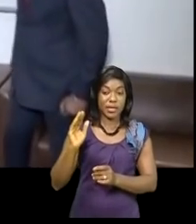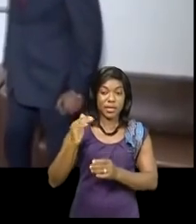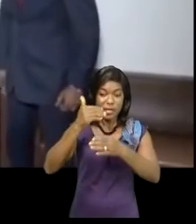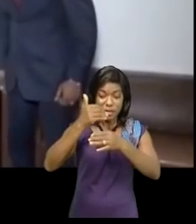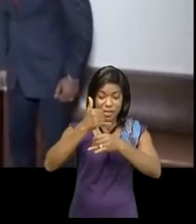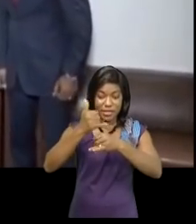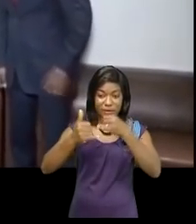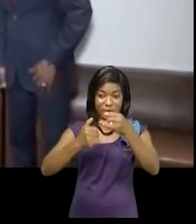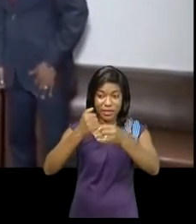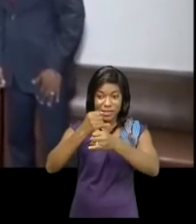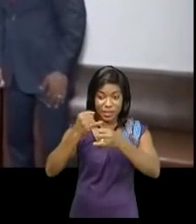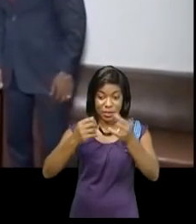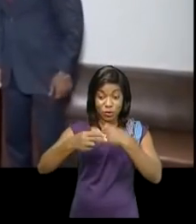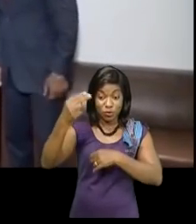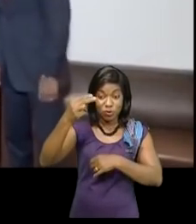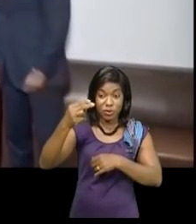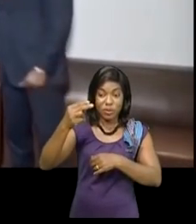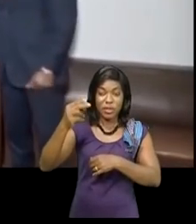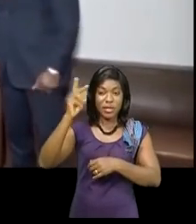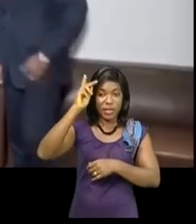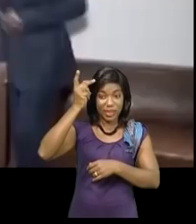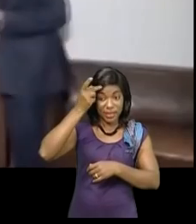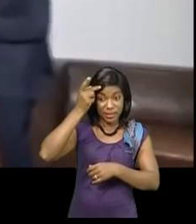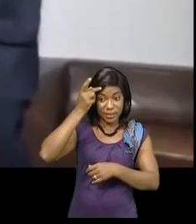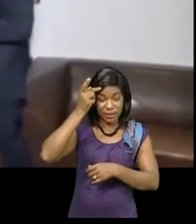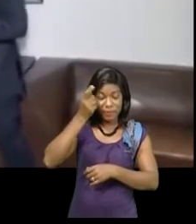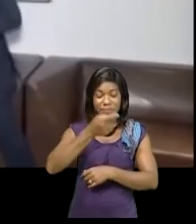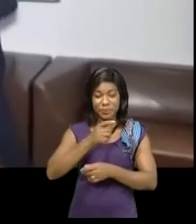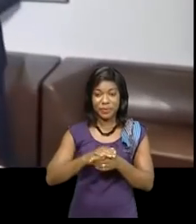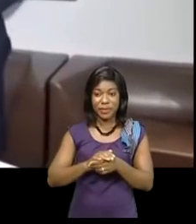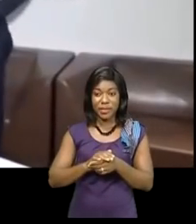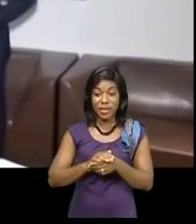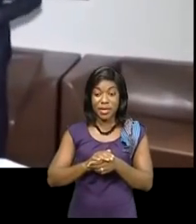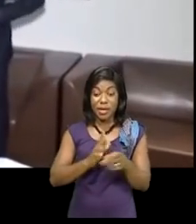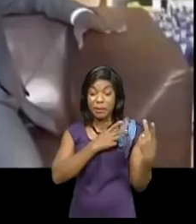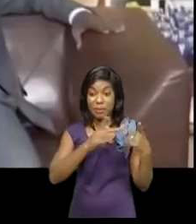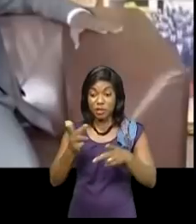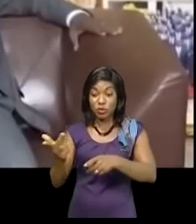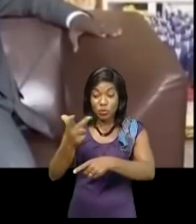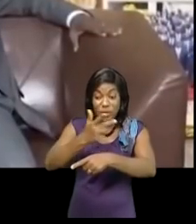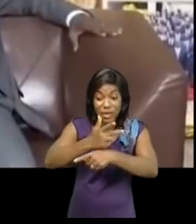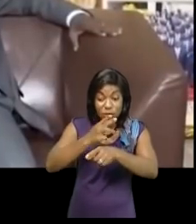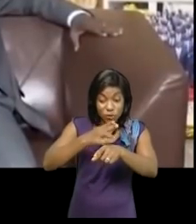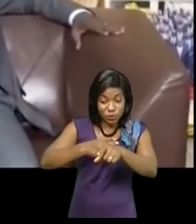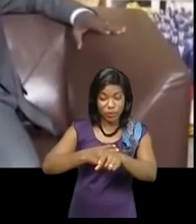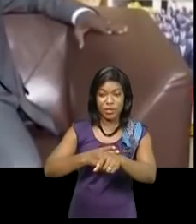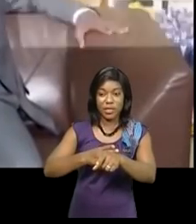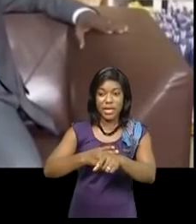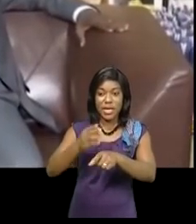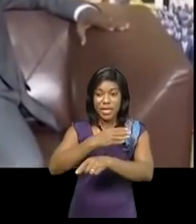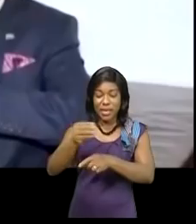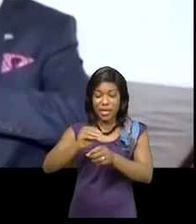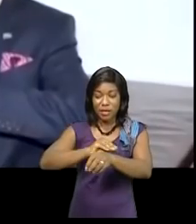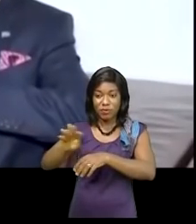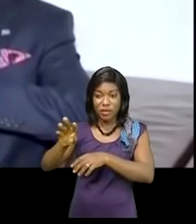provincial des Infrastructures du Haut-Katanga, Miguel Katem Kachal. Pendant trois heures, le patron des ITP en RDC et l'envoyé du